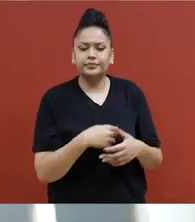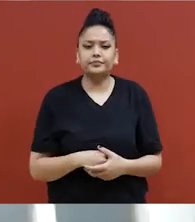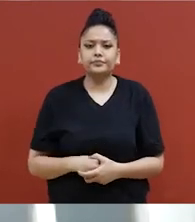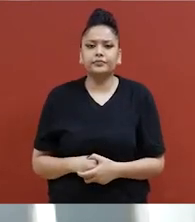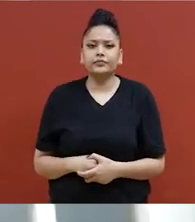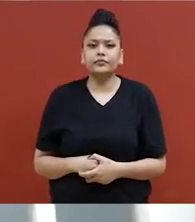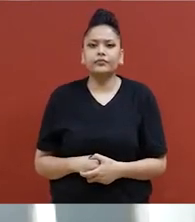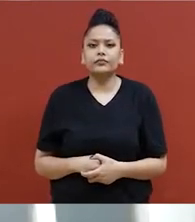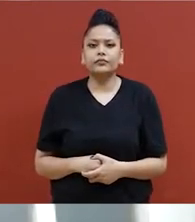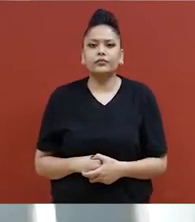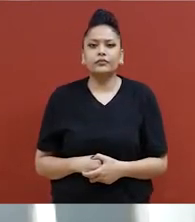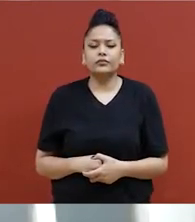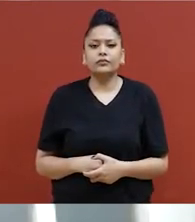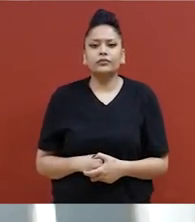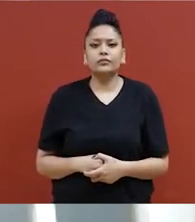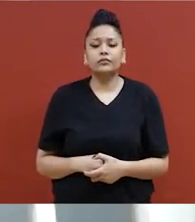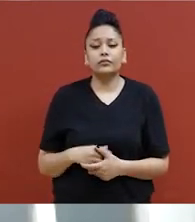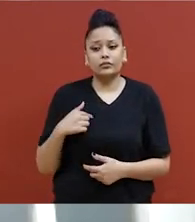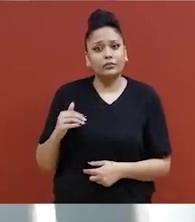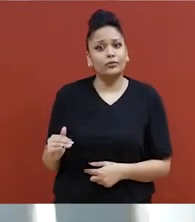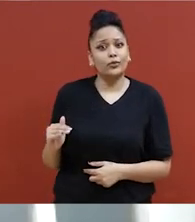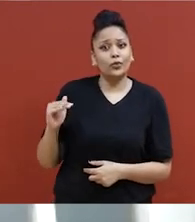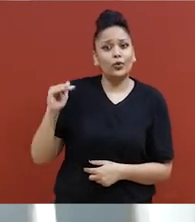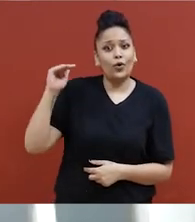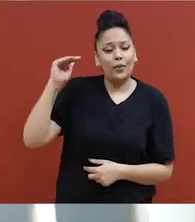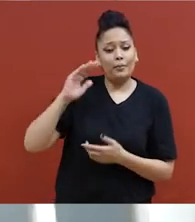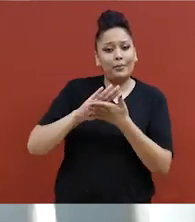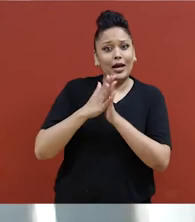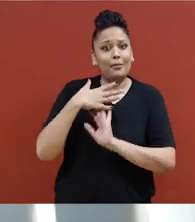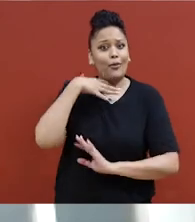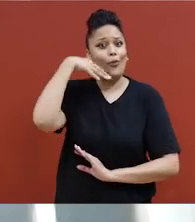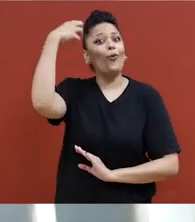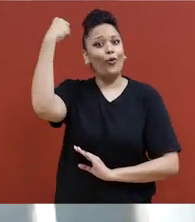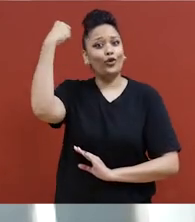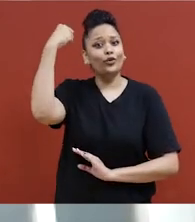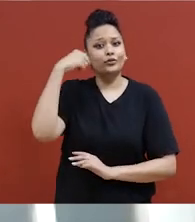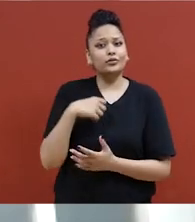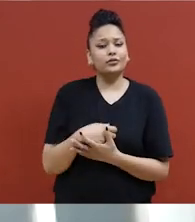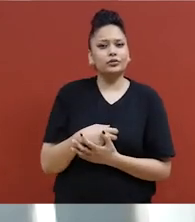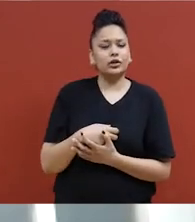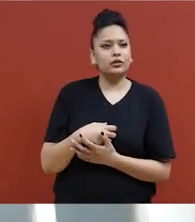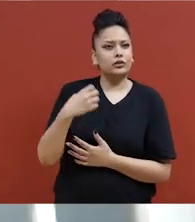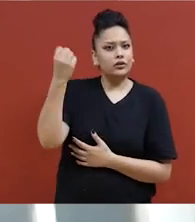en vieillissant et de l'impact de ces messages sur nous.